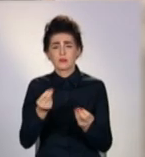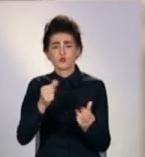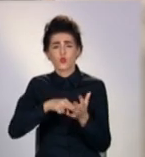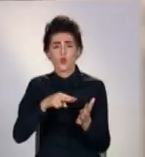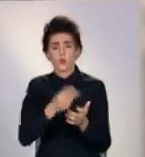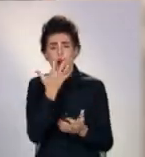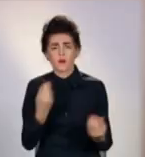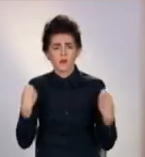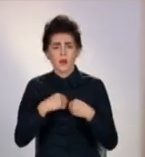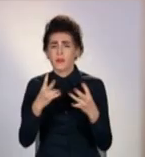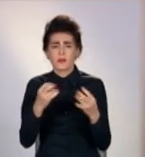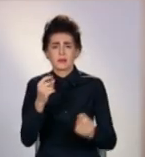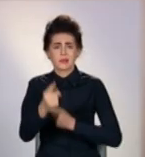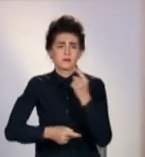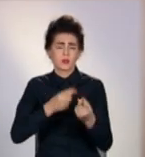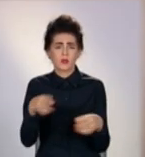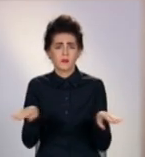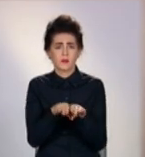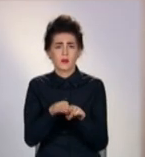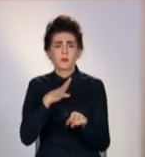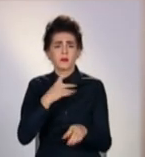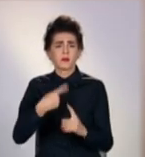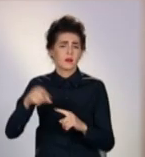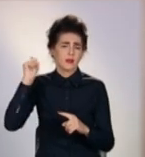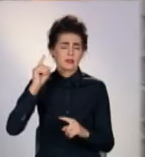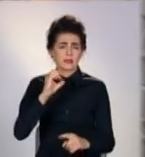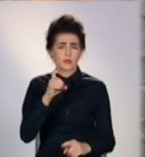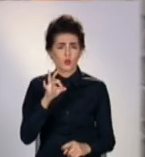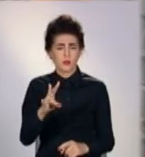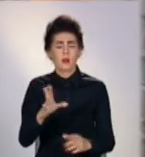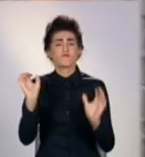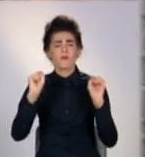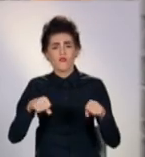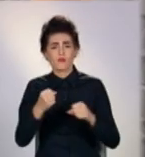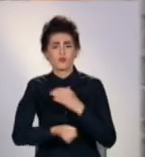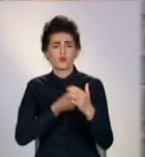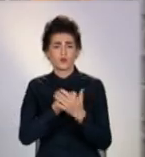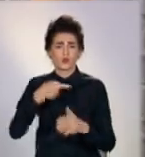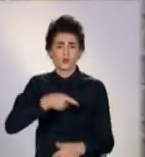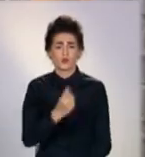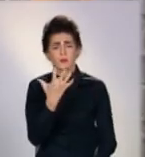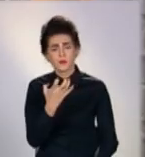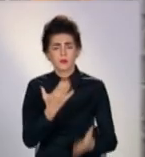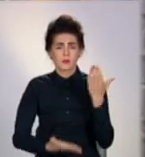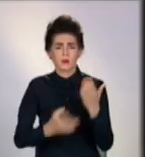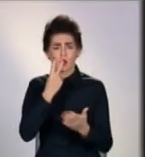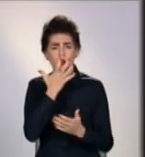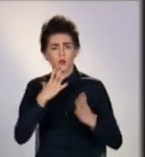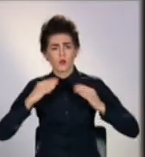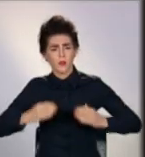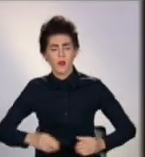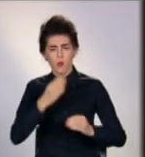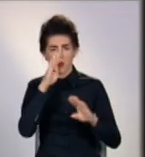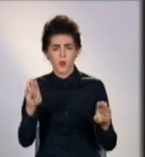суттєво не змінилися у порівнянні з торічнім сезоном. Можна знайти обрання і за тисячу півтори з наповнювачів як